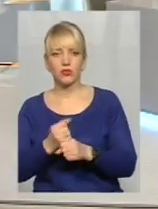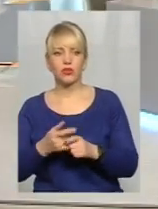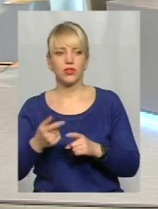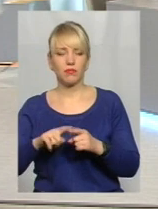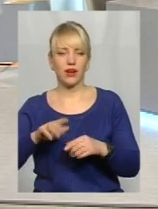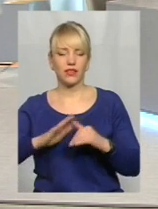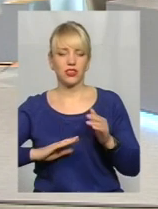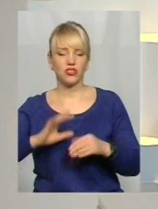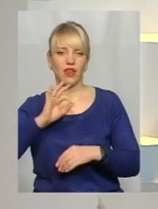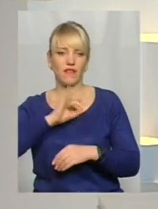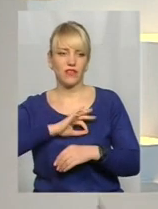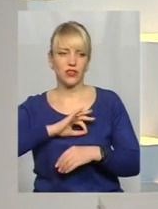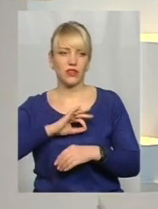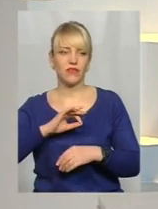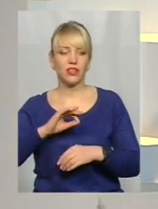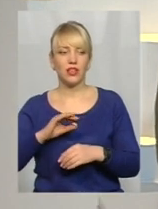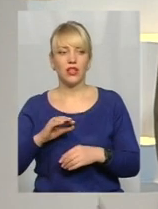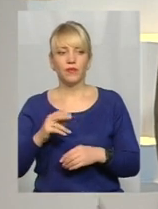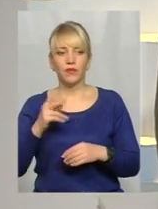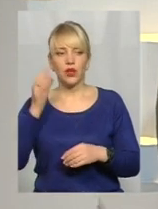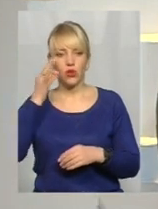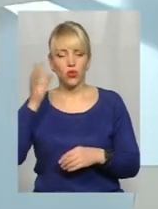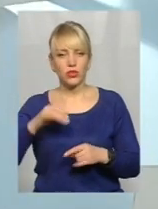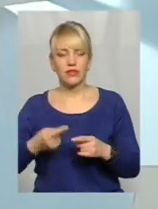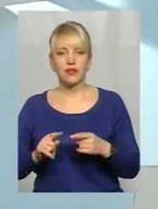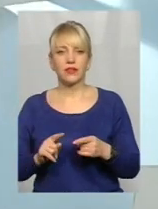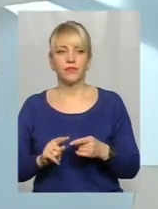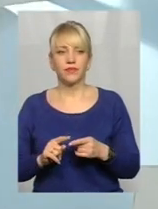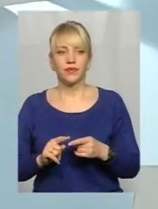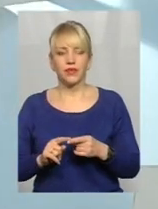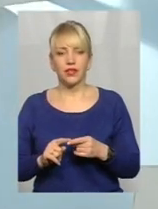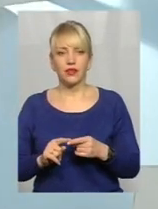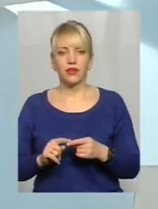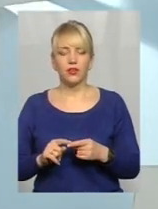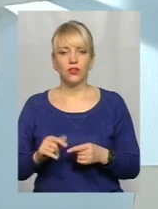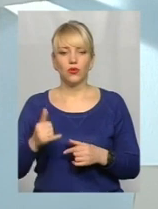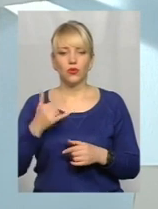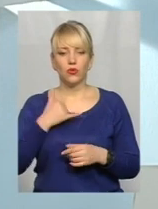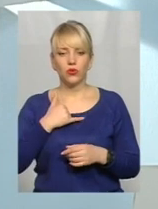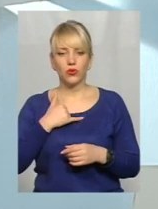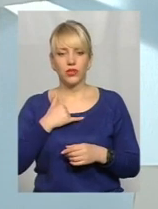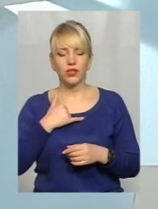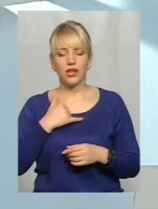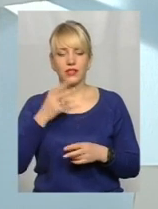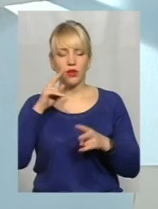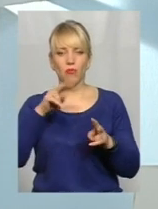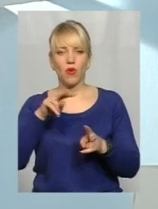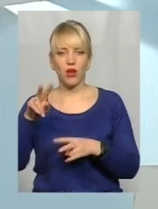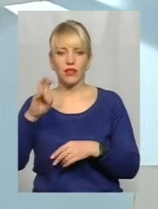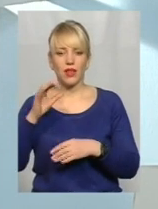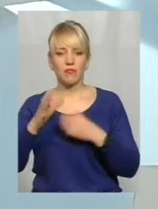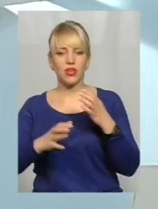досвід. Чому саме в Хмельницькому вирішили організувати такий форум? Насправді, наспоряд, на міжрегіональне співробітництво. І